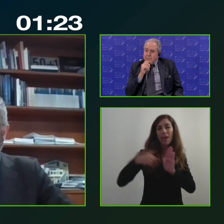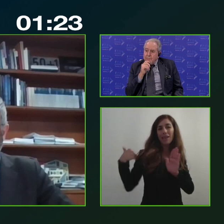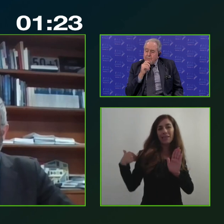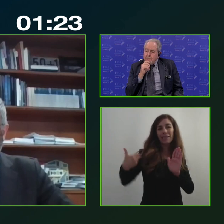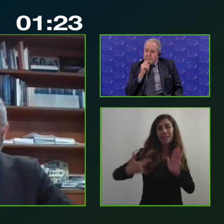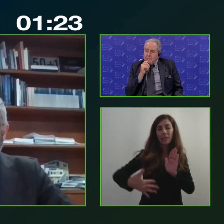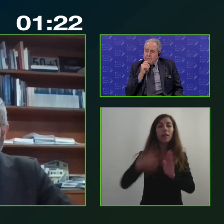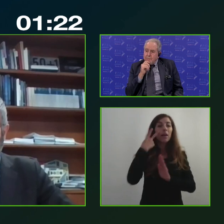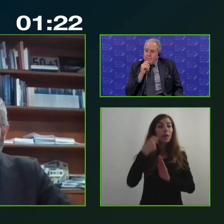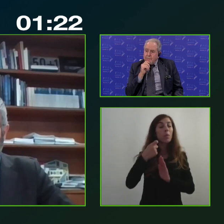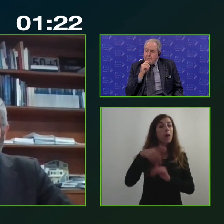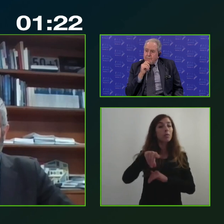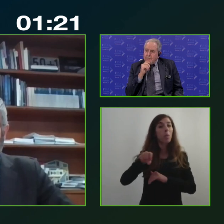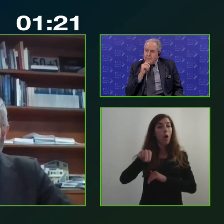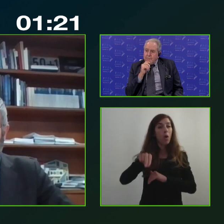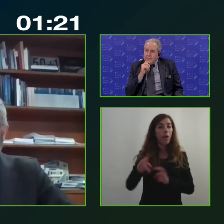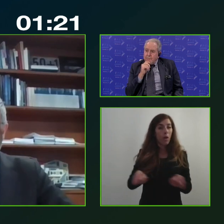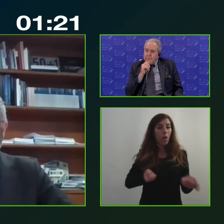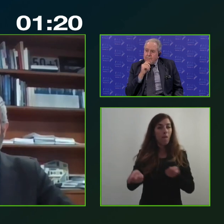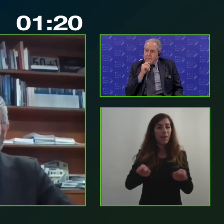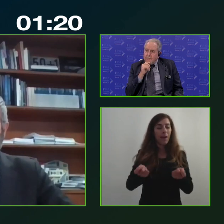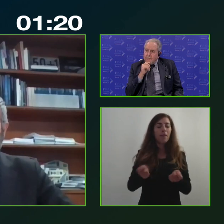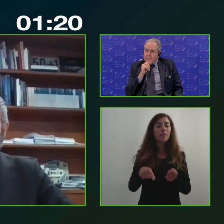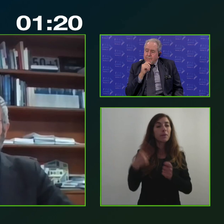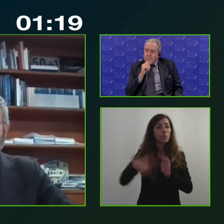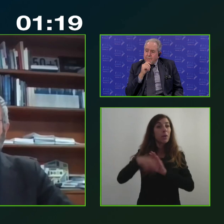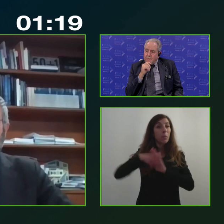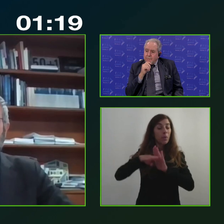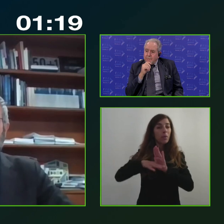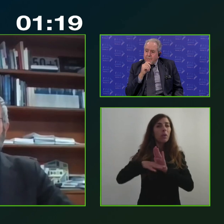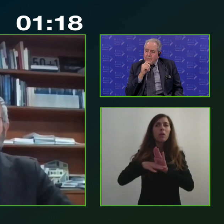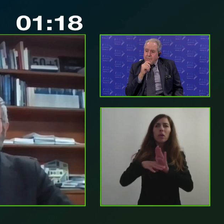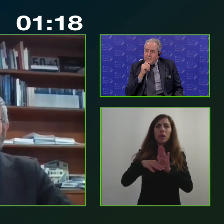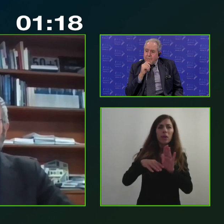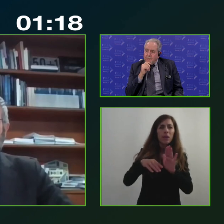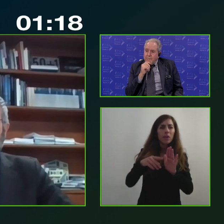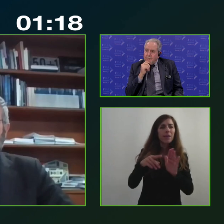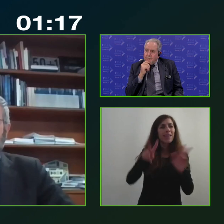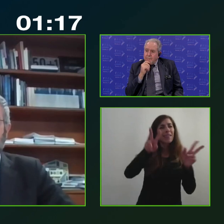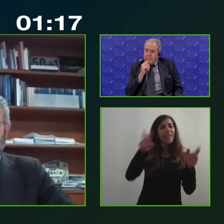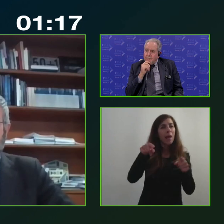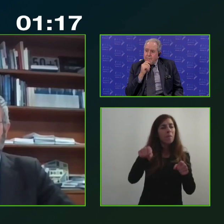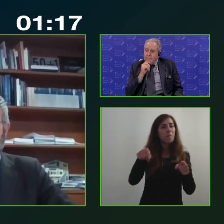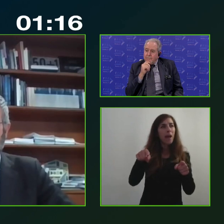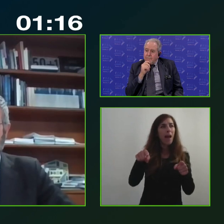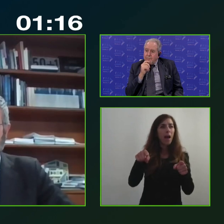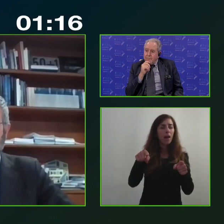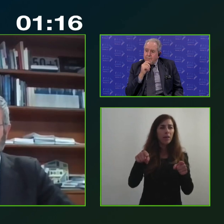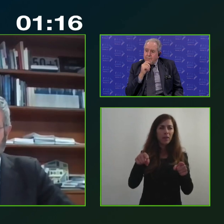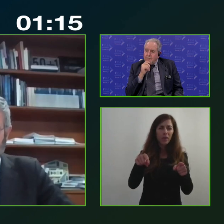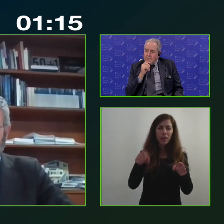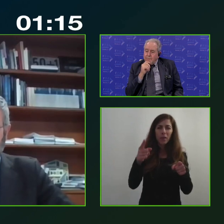non toglie risorse al tema dell'efficienza dell